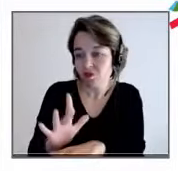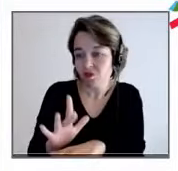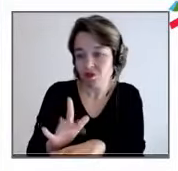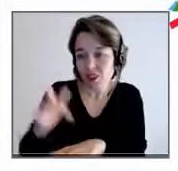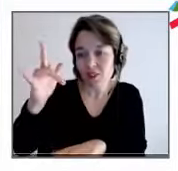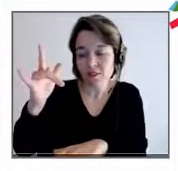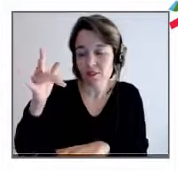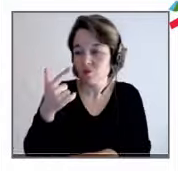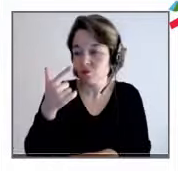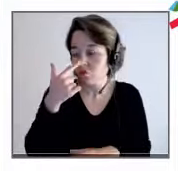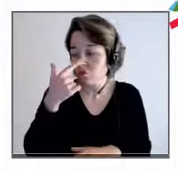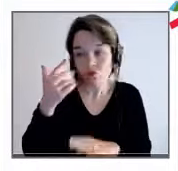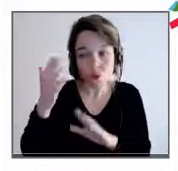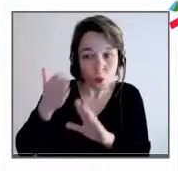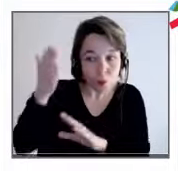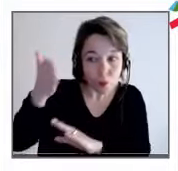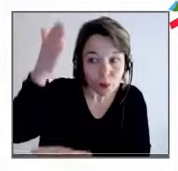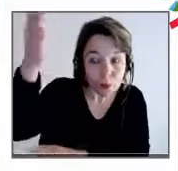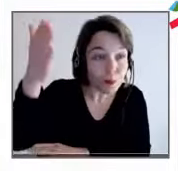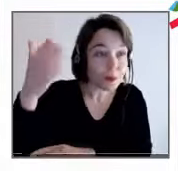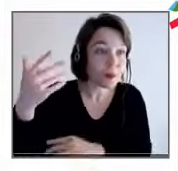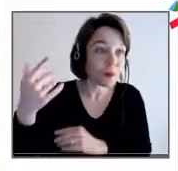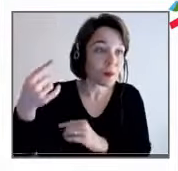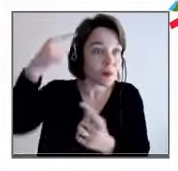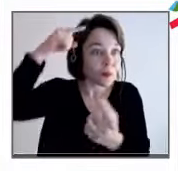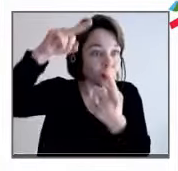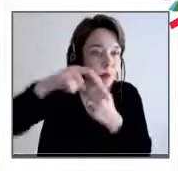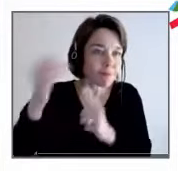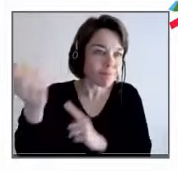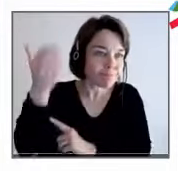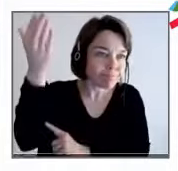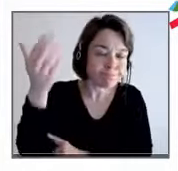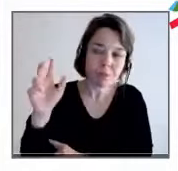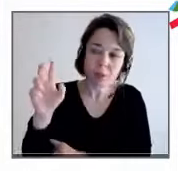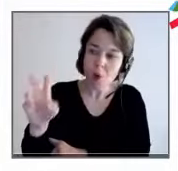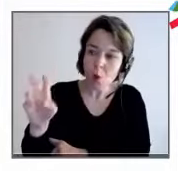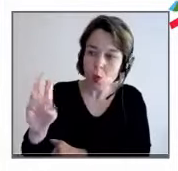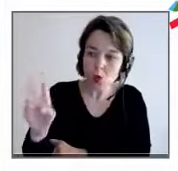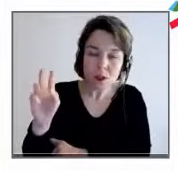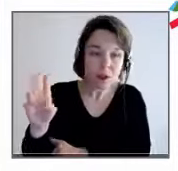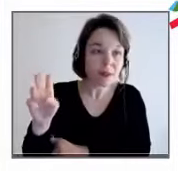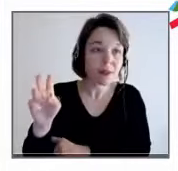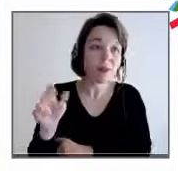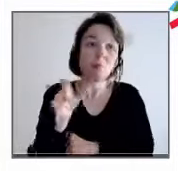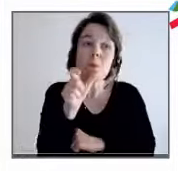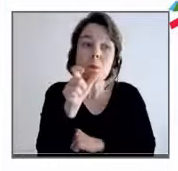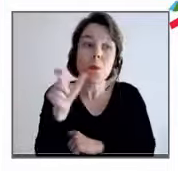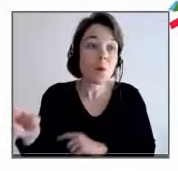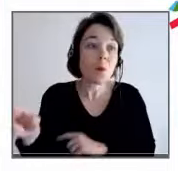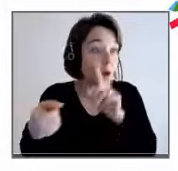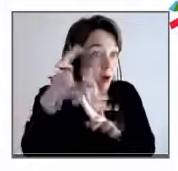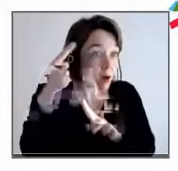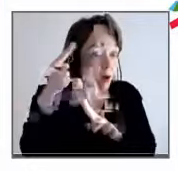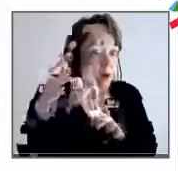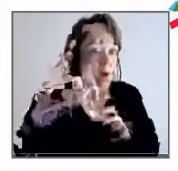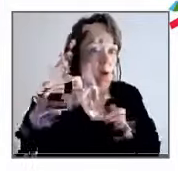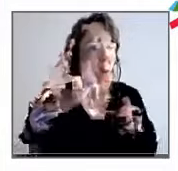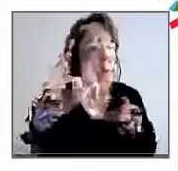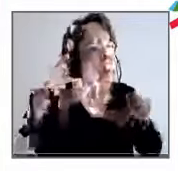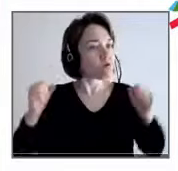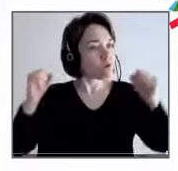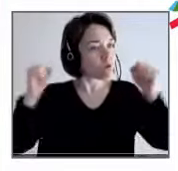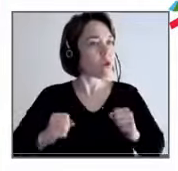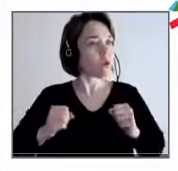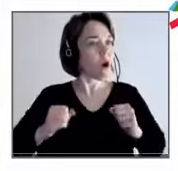écologiques, que les deux termes clés que je viens d'utiliser, le pouvoir et la valeur, on ne peut pas les